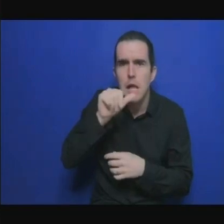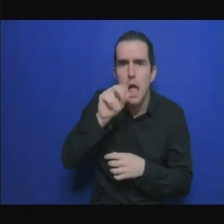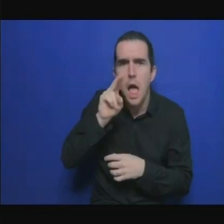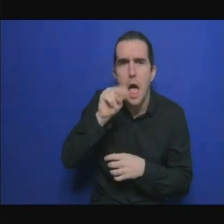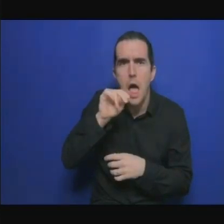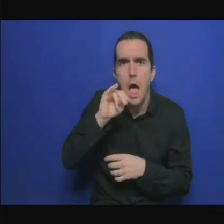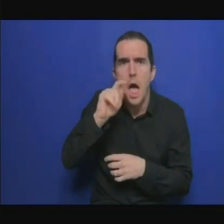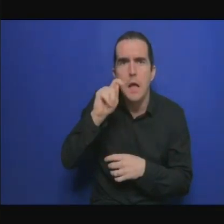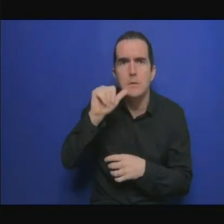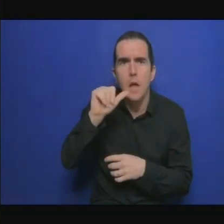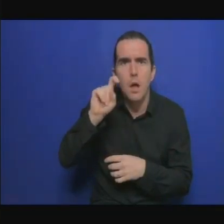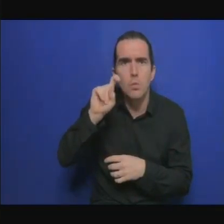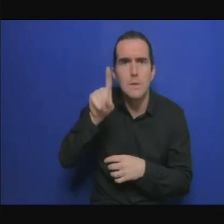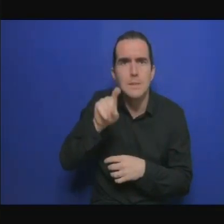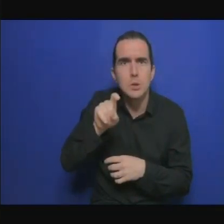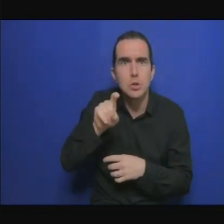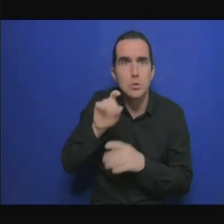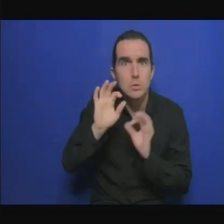j'aimerais